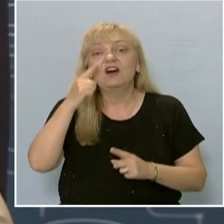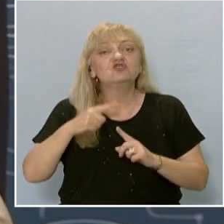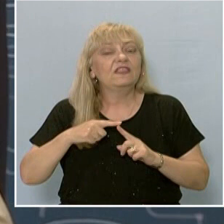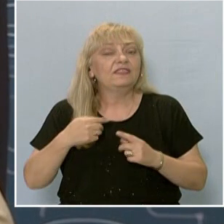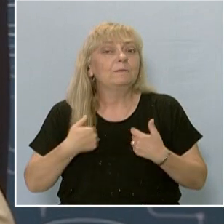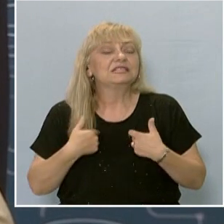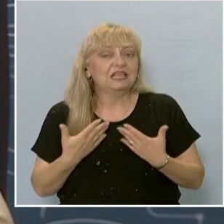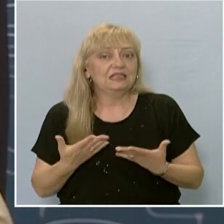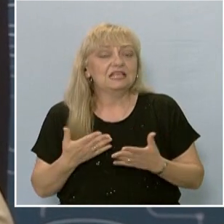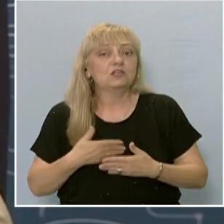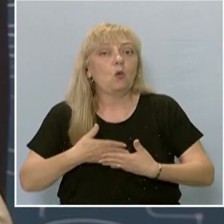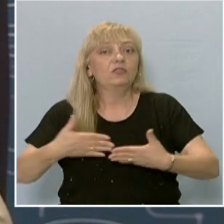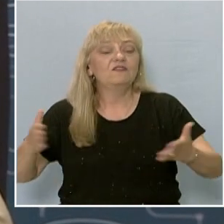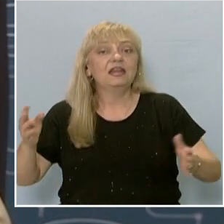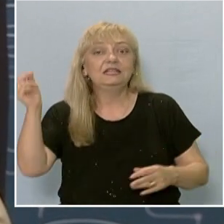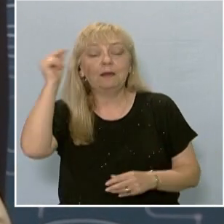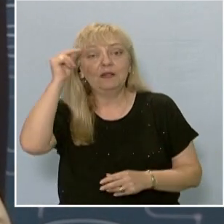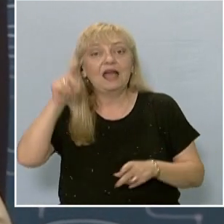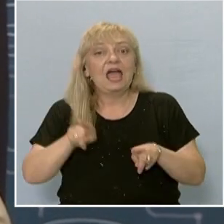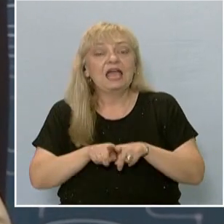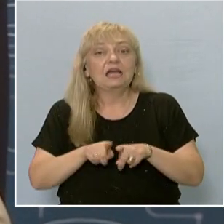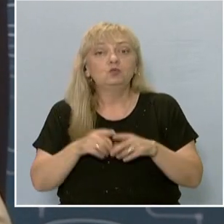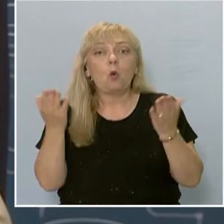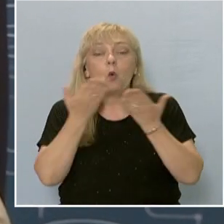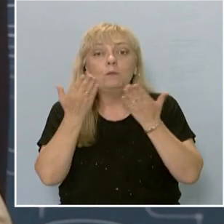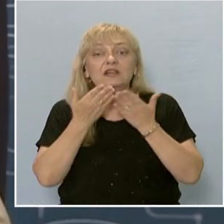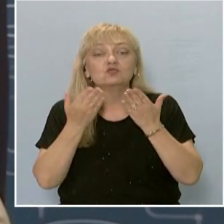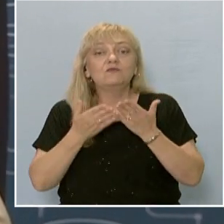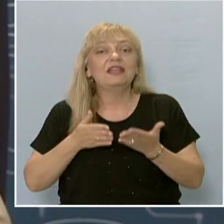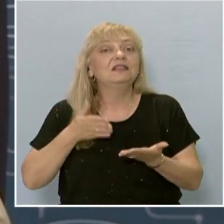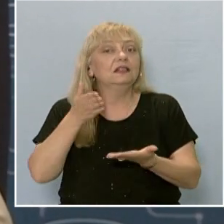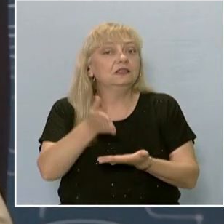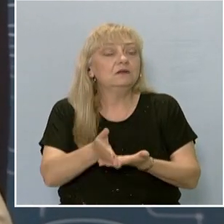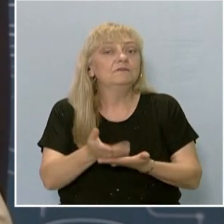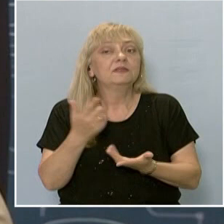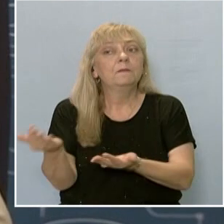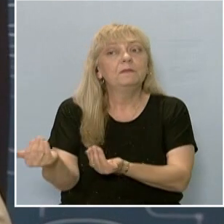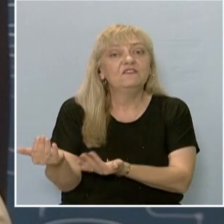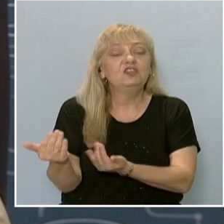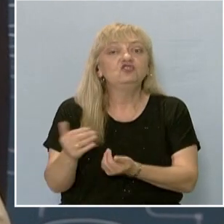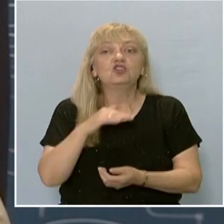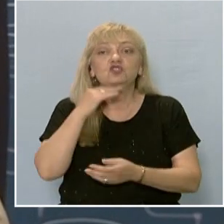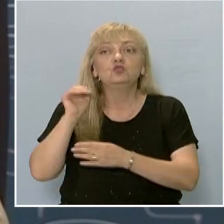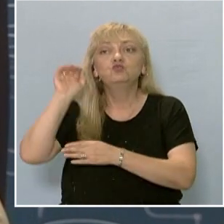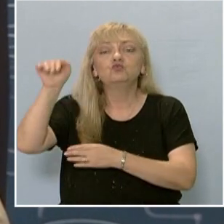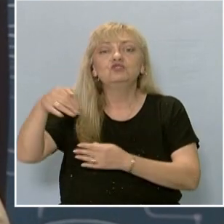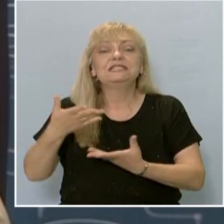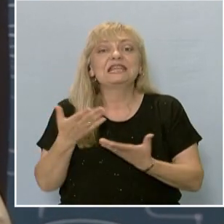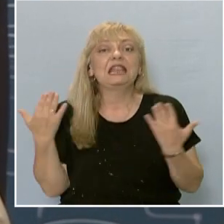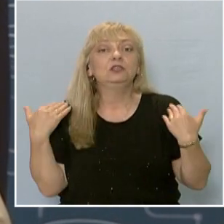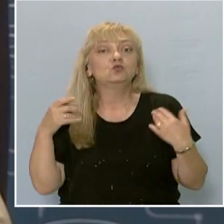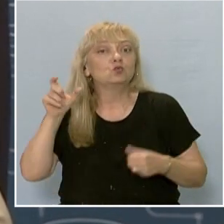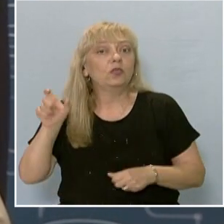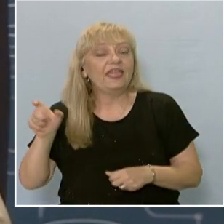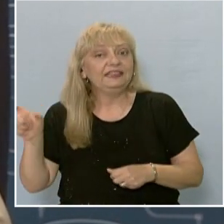отварянето на България като образователна дестинация, не само привличаща чуждестранни студенти, но и